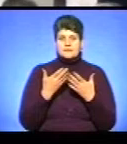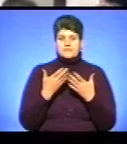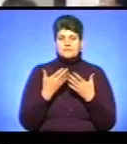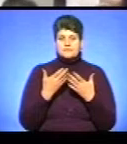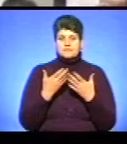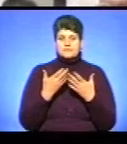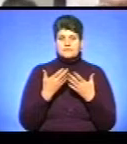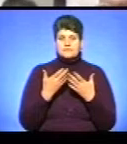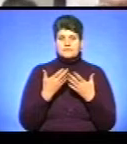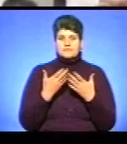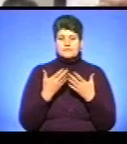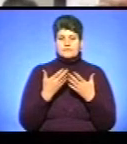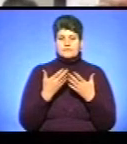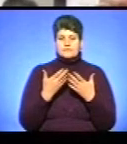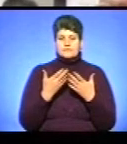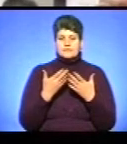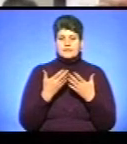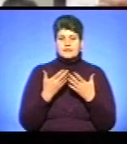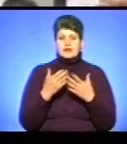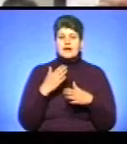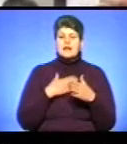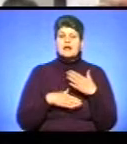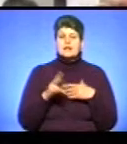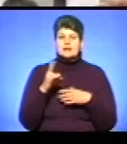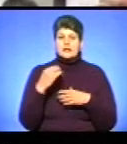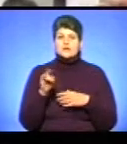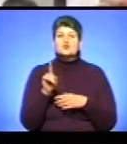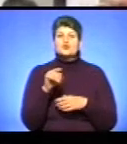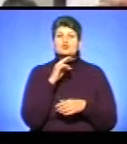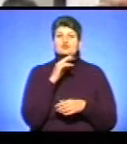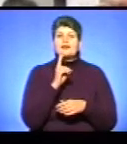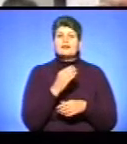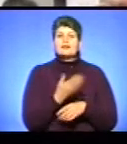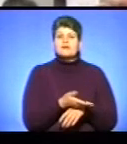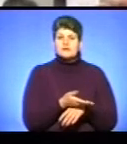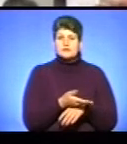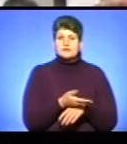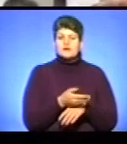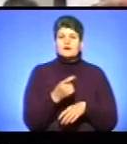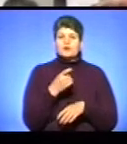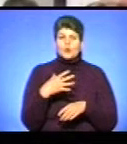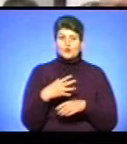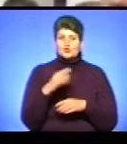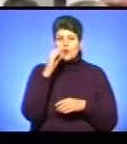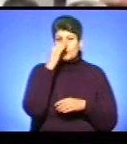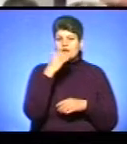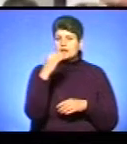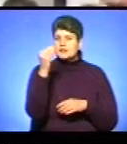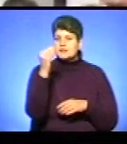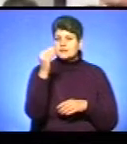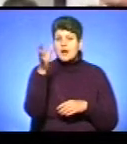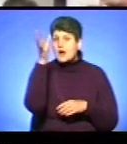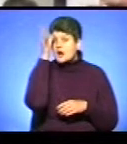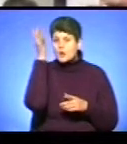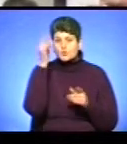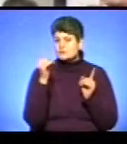«Бов-бов раденький, що дурненький, хоч довгий міс та розум